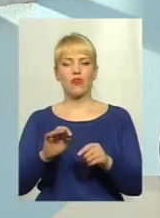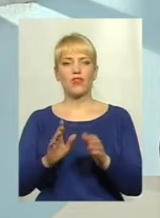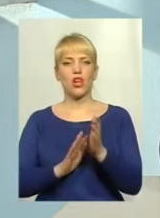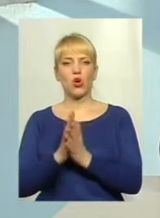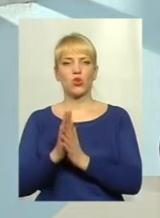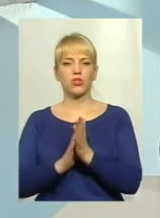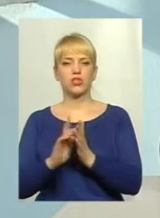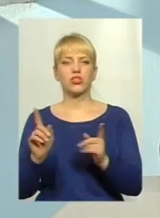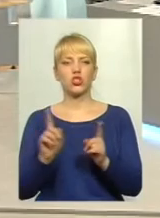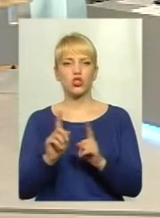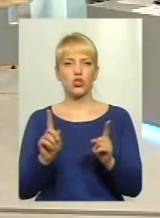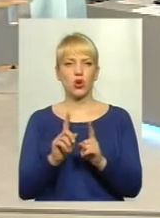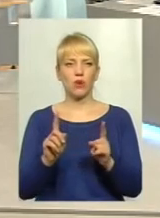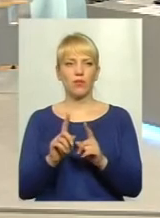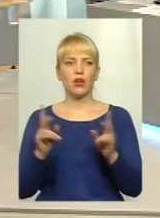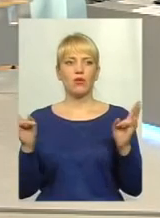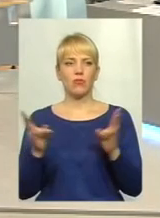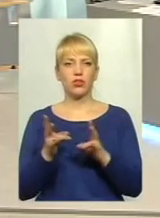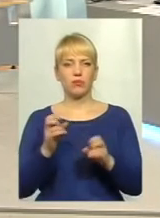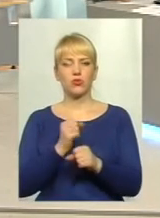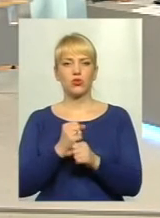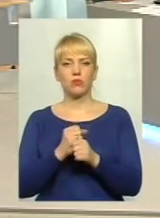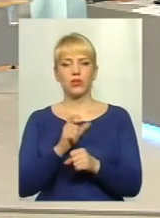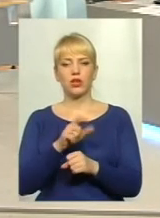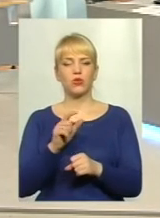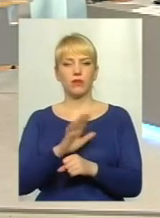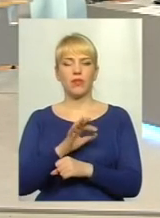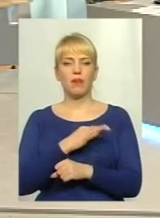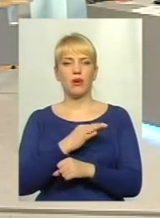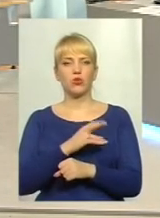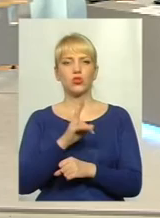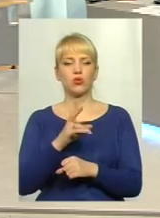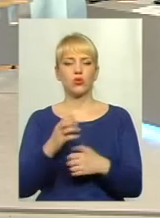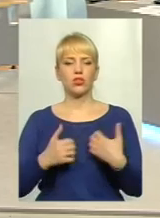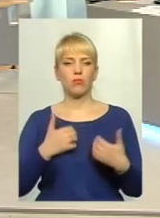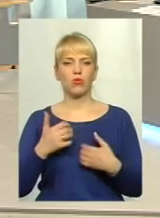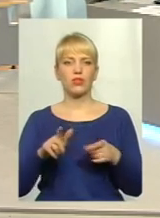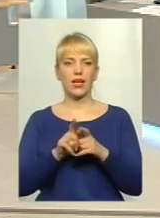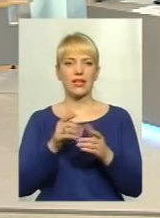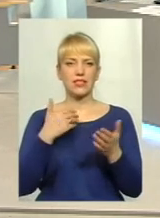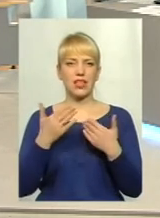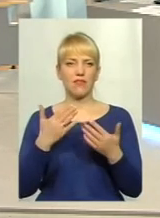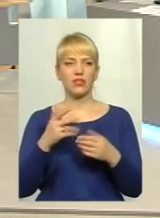зробити людям, небайдужим, яких турбує таке ставлення?